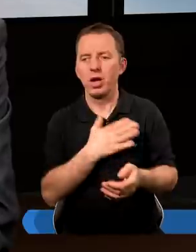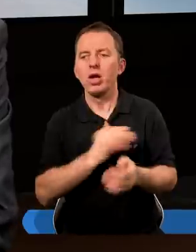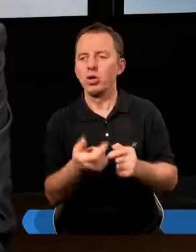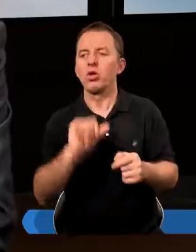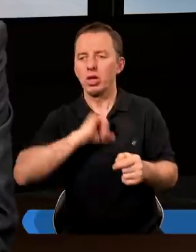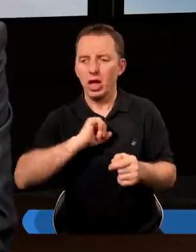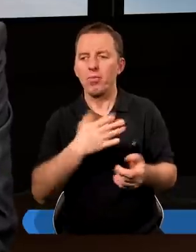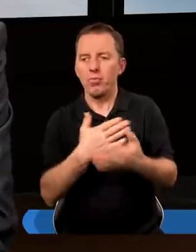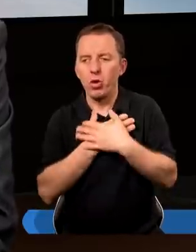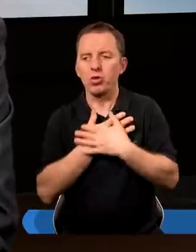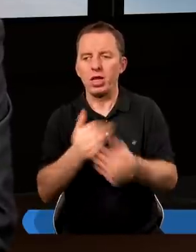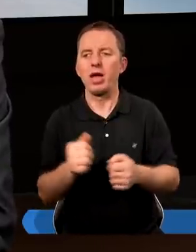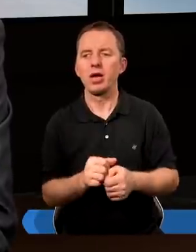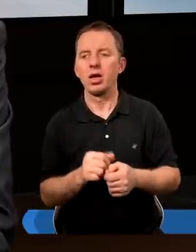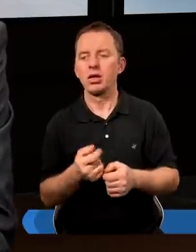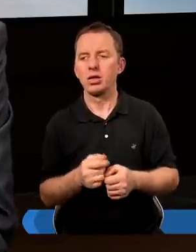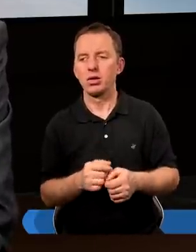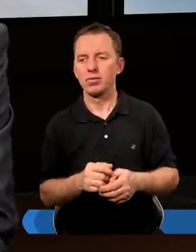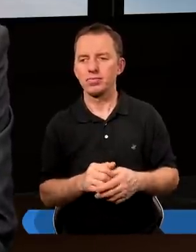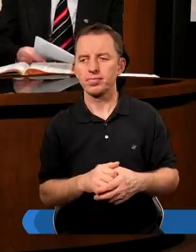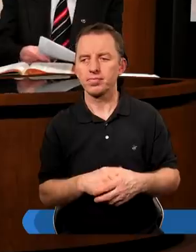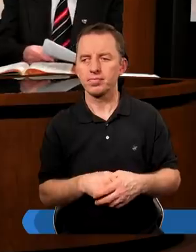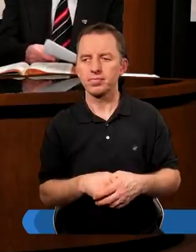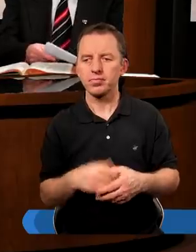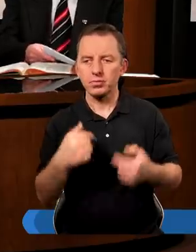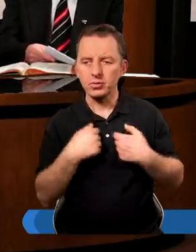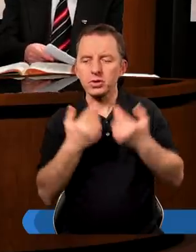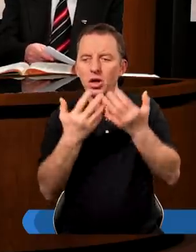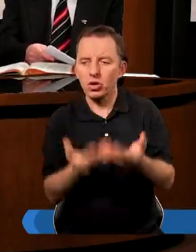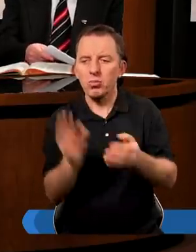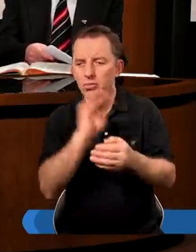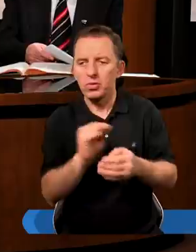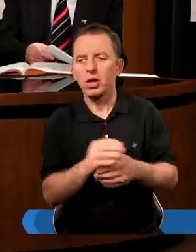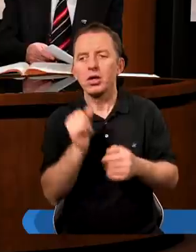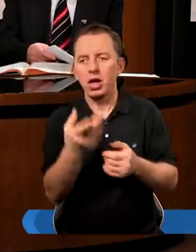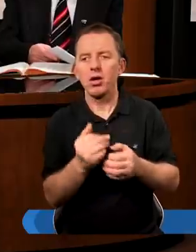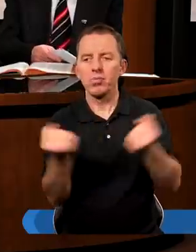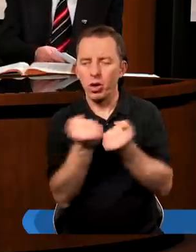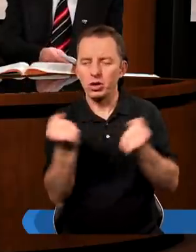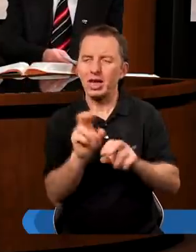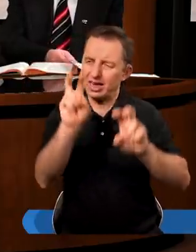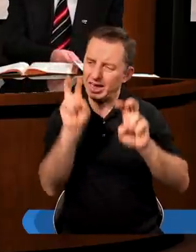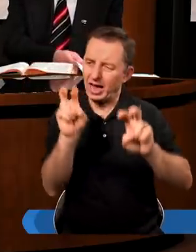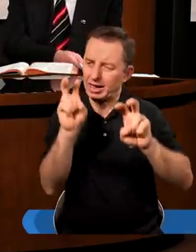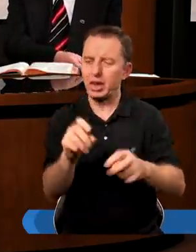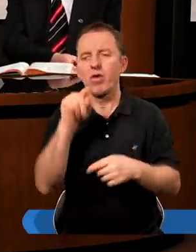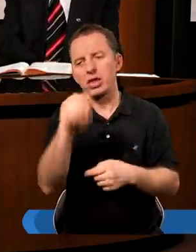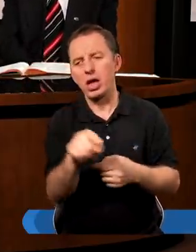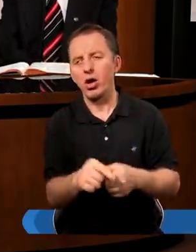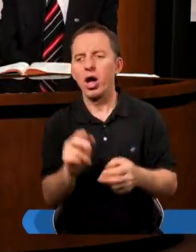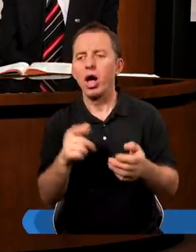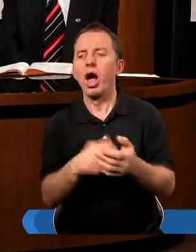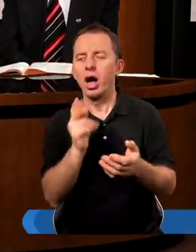posiadasz. Miej radość z tego, co posiadasz. Ja chciałbym jeszcze tak mocno zaakcentować z tego